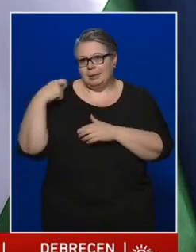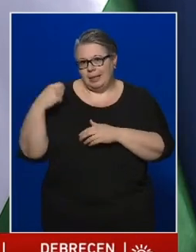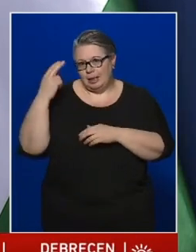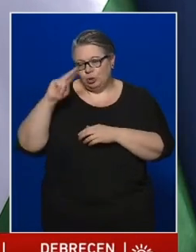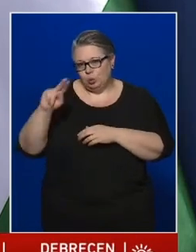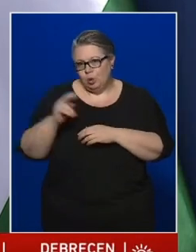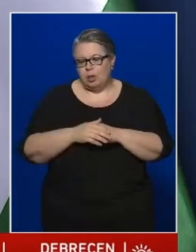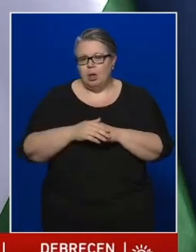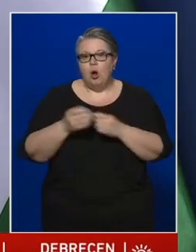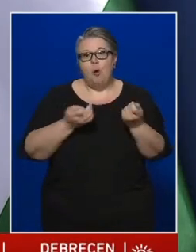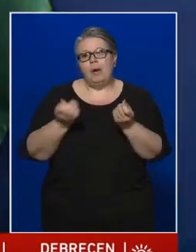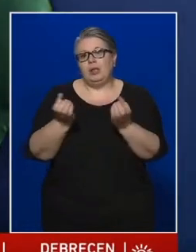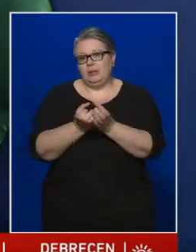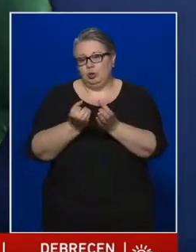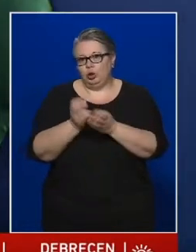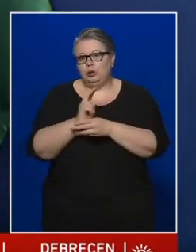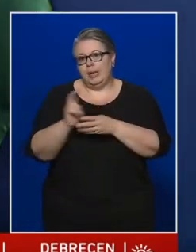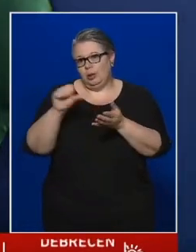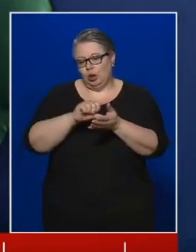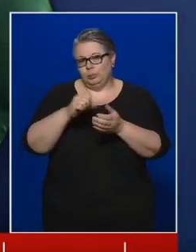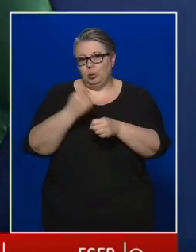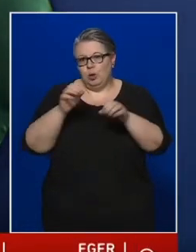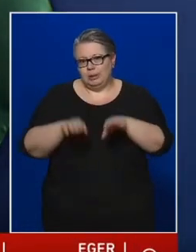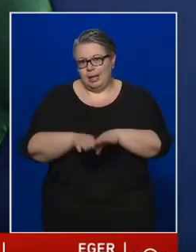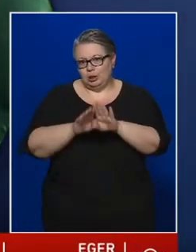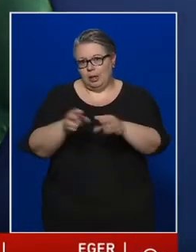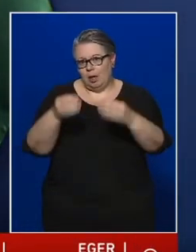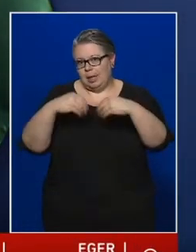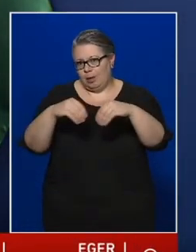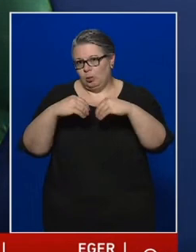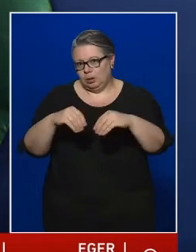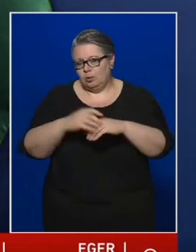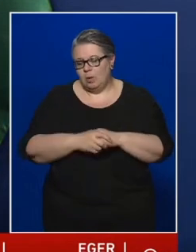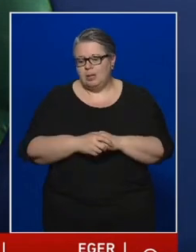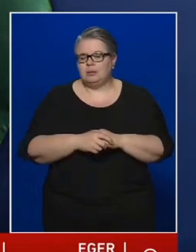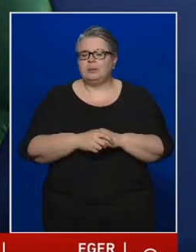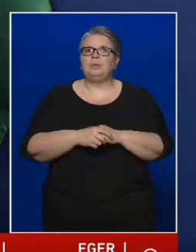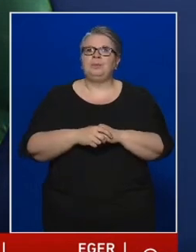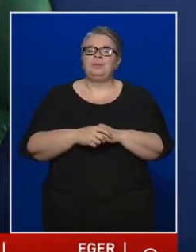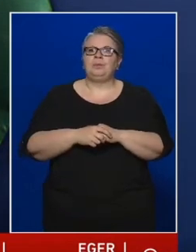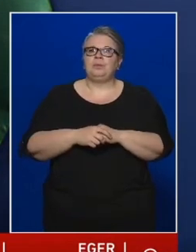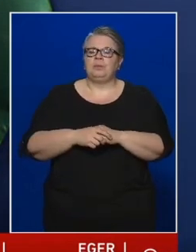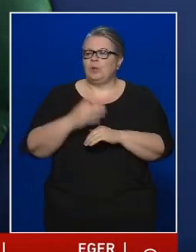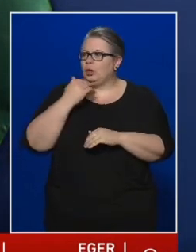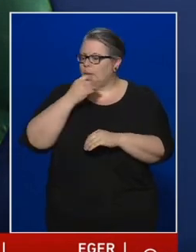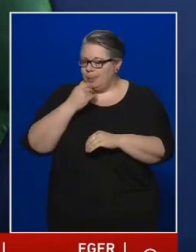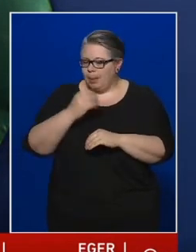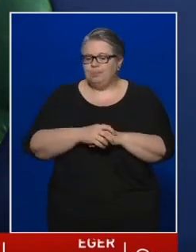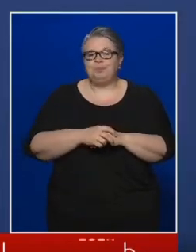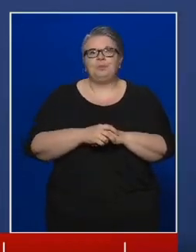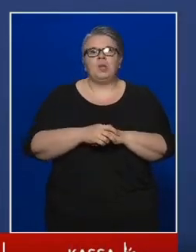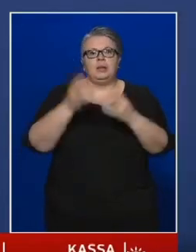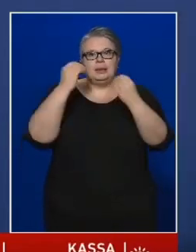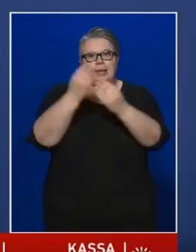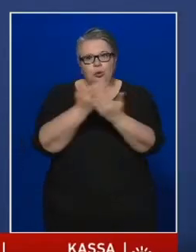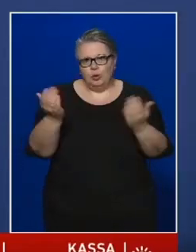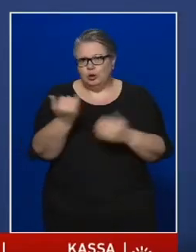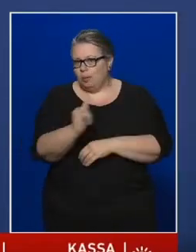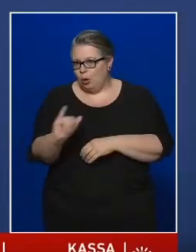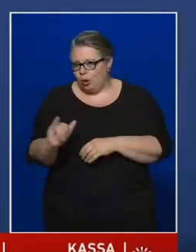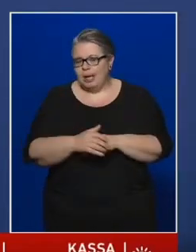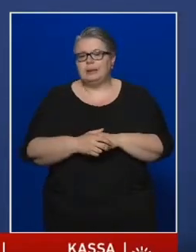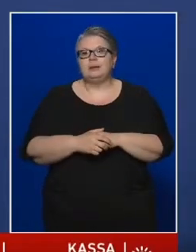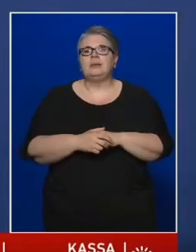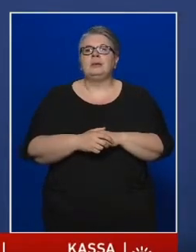lezvedes úrnak, az Operatív Törzs ügyeleti központ munkatársának tájékoztatását. Köszönöm szépen! Tisztelettel üdvözlöm